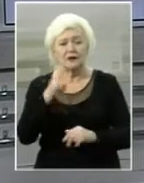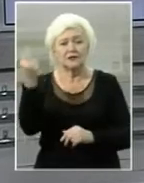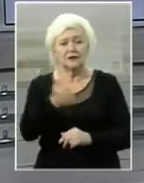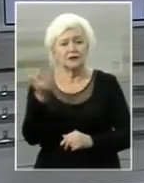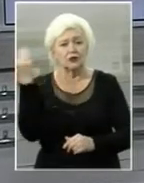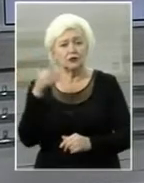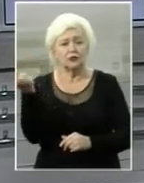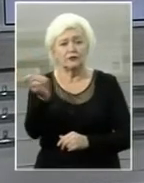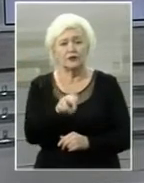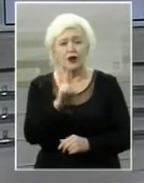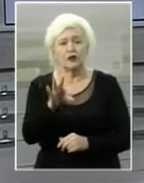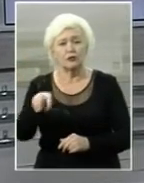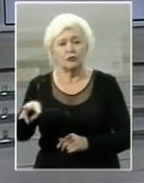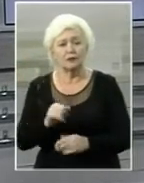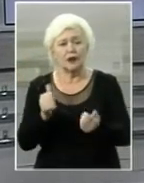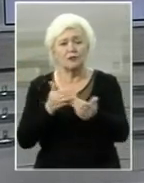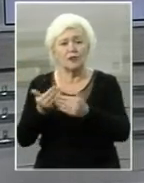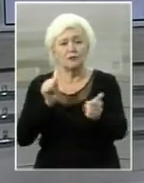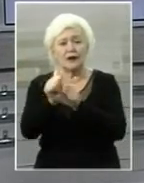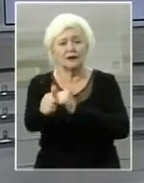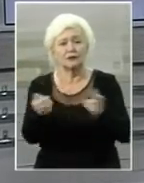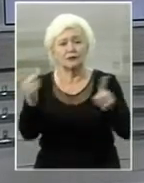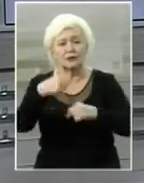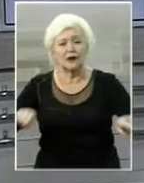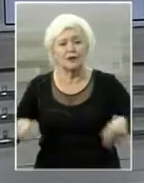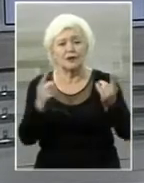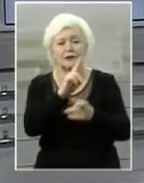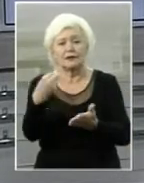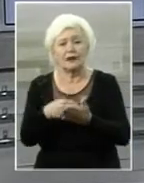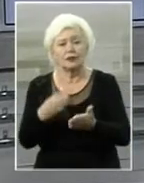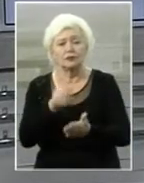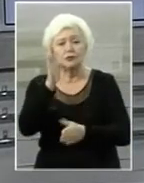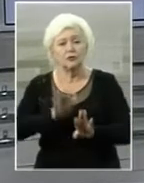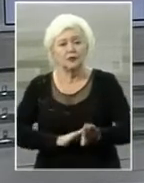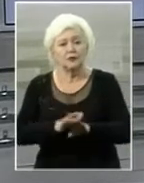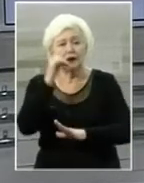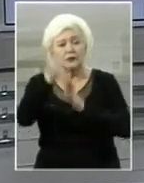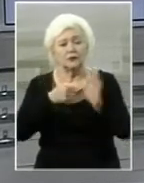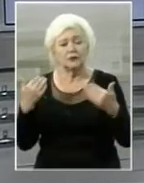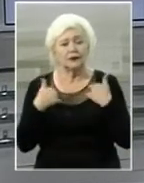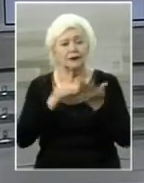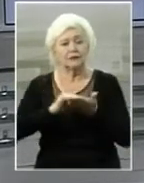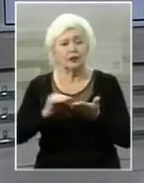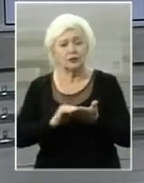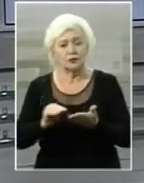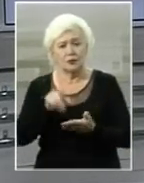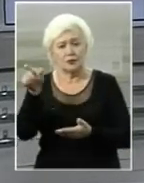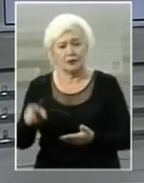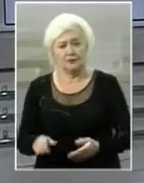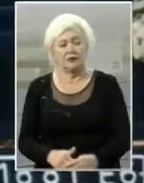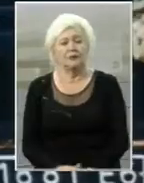тому він вийшов з коми. Попереду – реабілітація. Яким коштом вона буде проводитись, дізнавались наші кореспонденти.